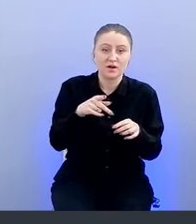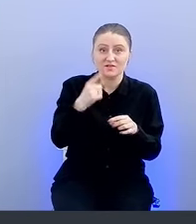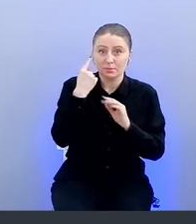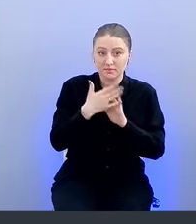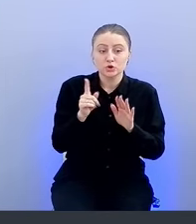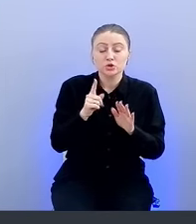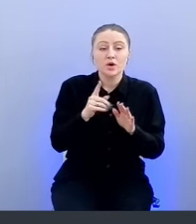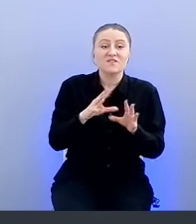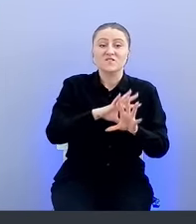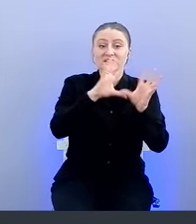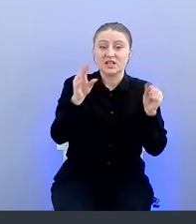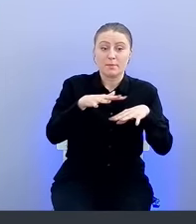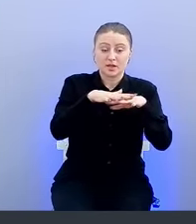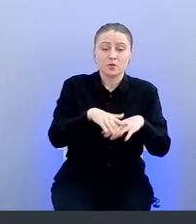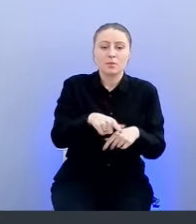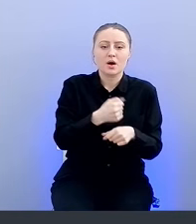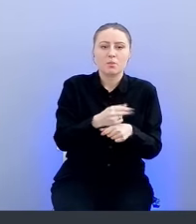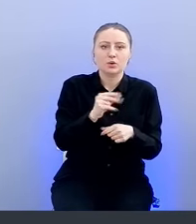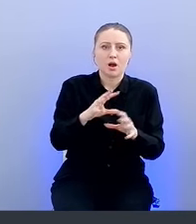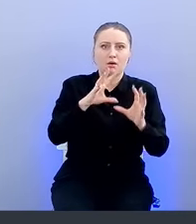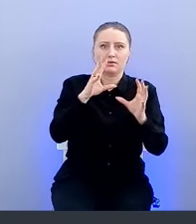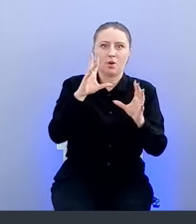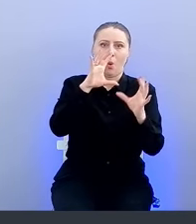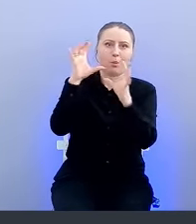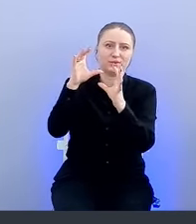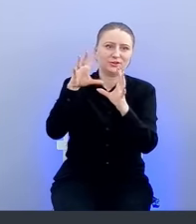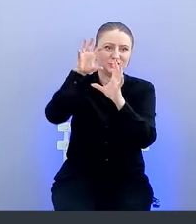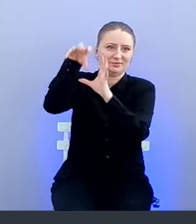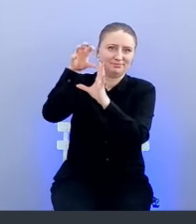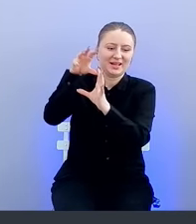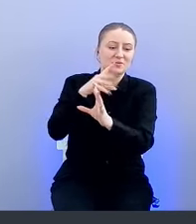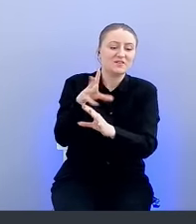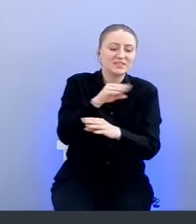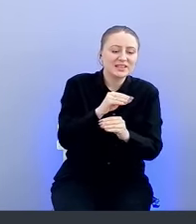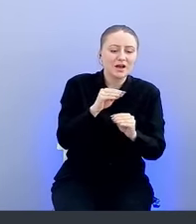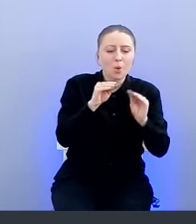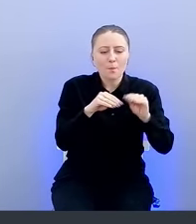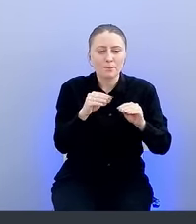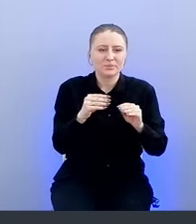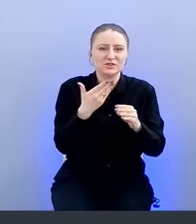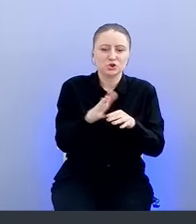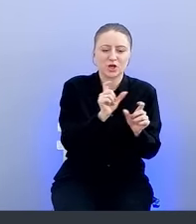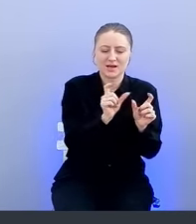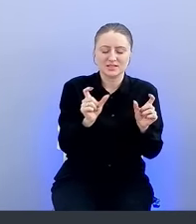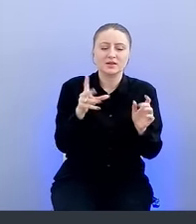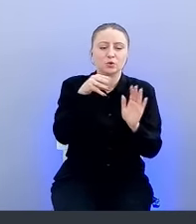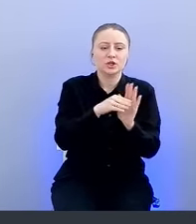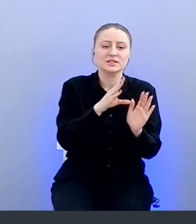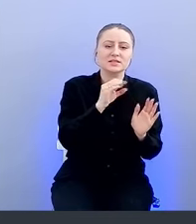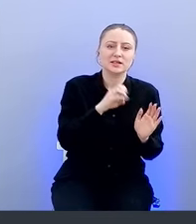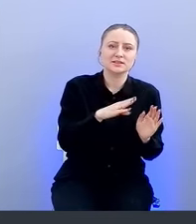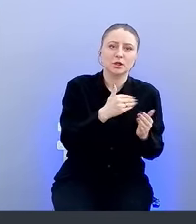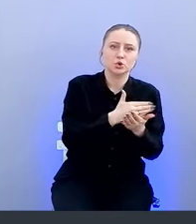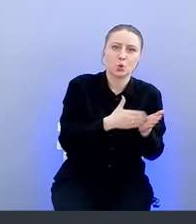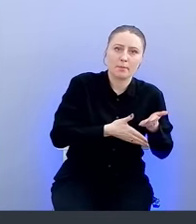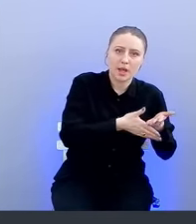платформа работает как cloud native. То есть все компоненты, которые написаны, включая SAST-инструменты,